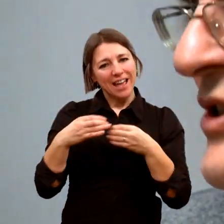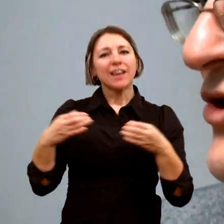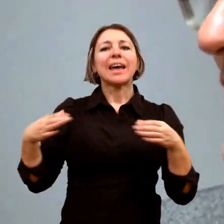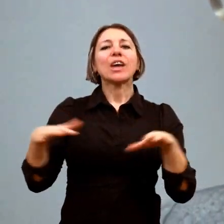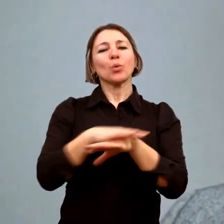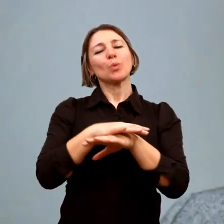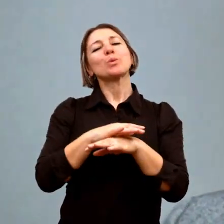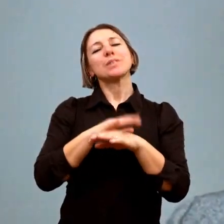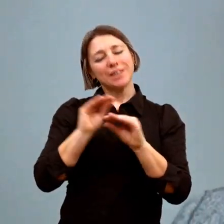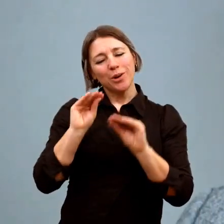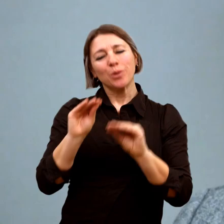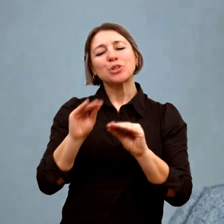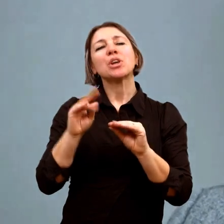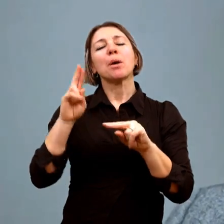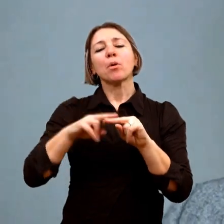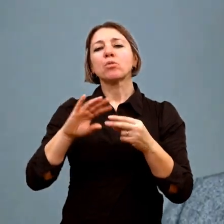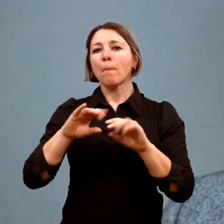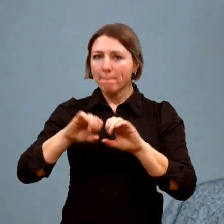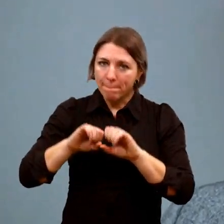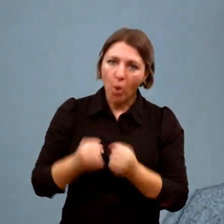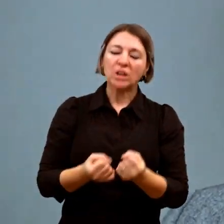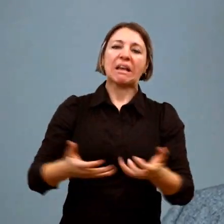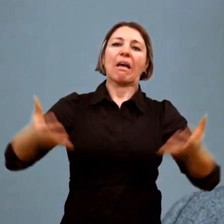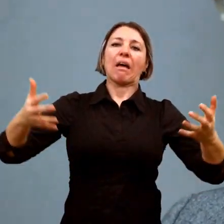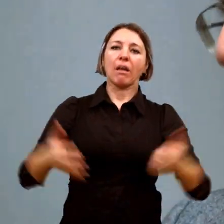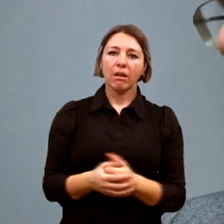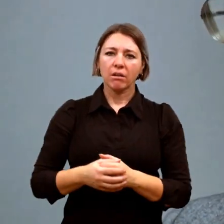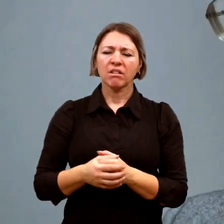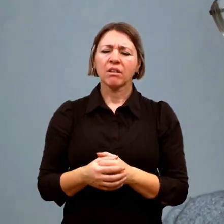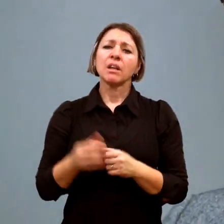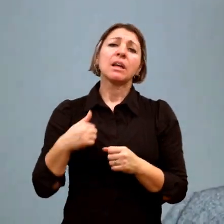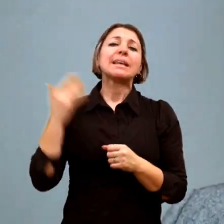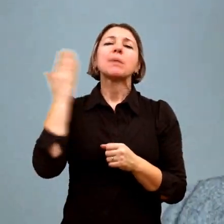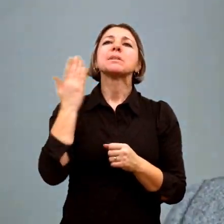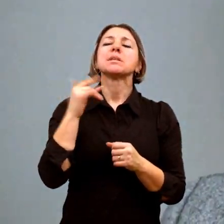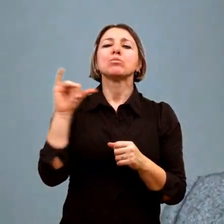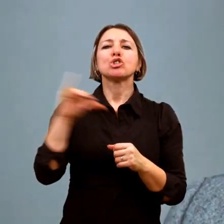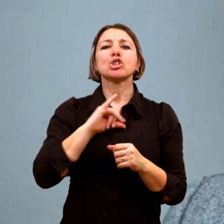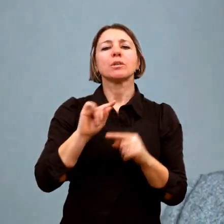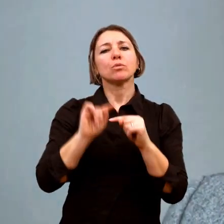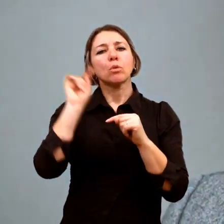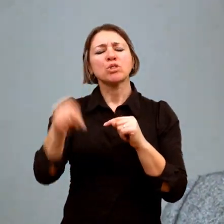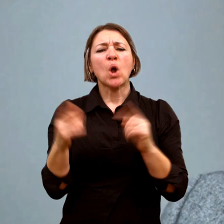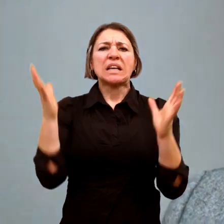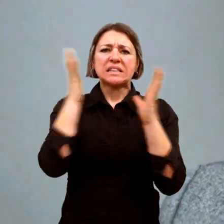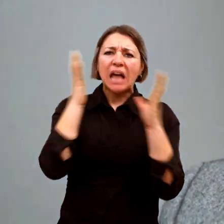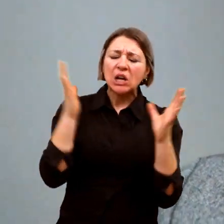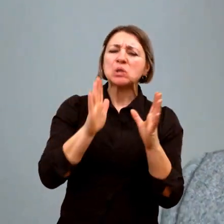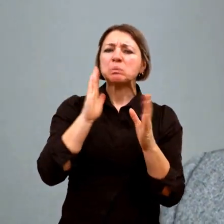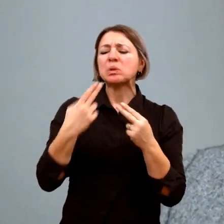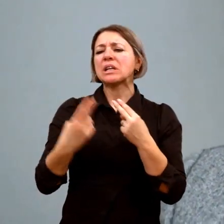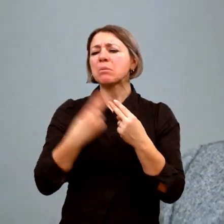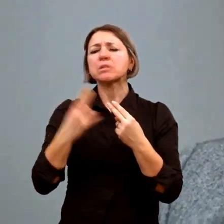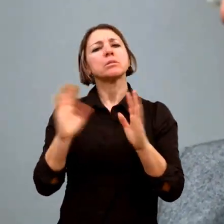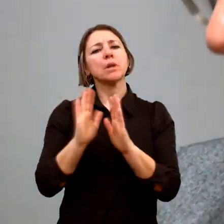Musíme od začátku myslet na to, ne jako si dělat starosti, by, kdyby, jak by, ale jestliže tohle se ví, že tam je to